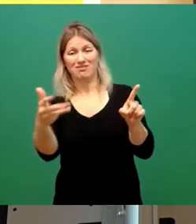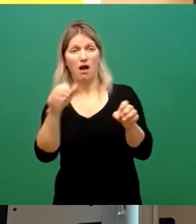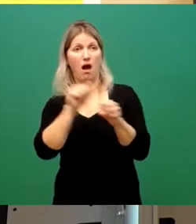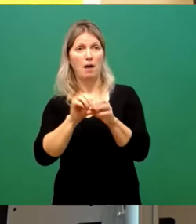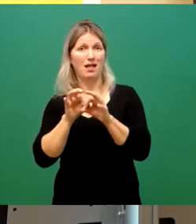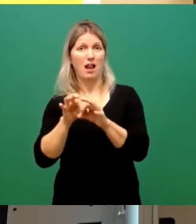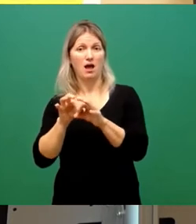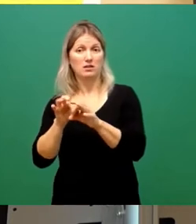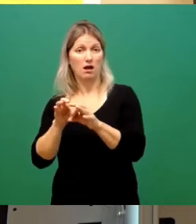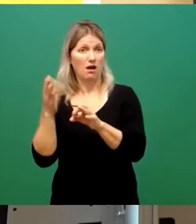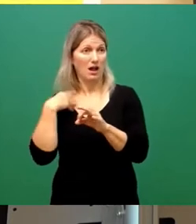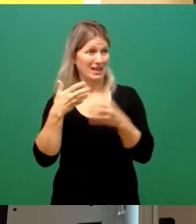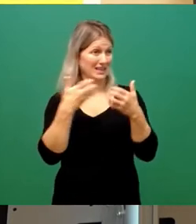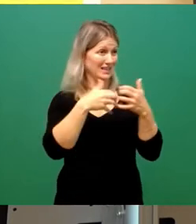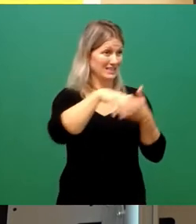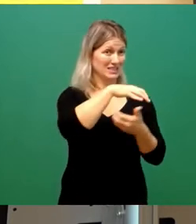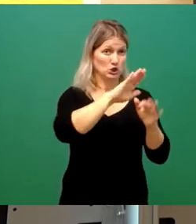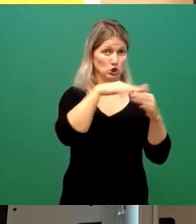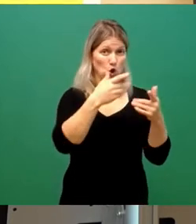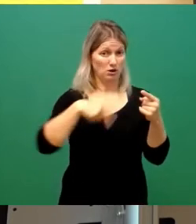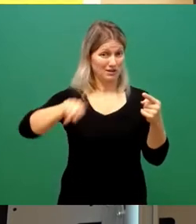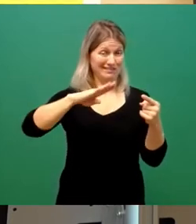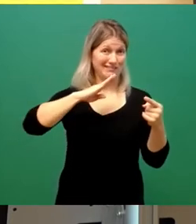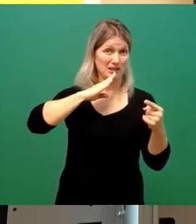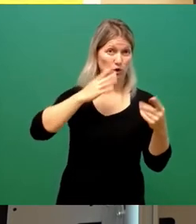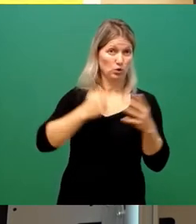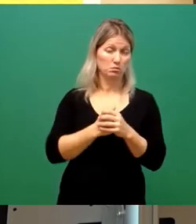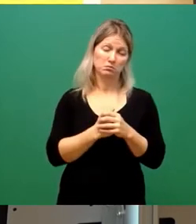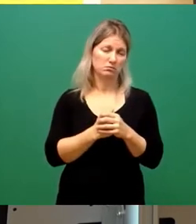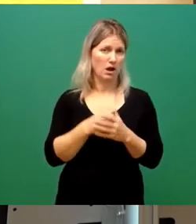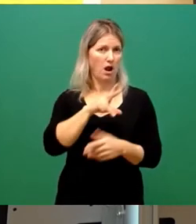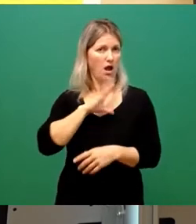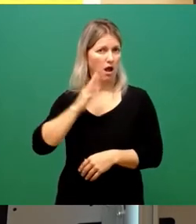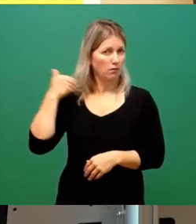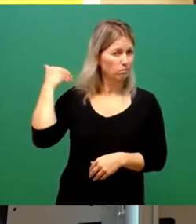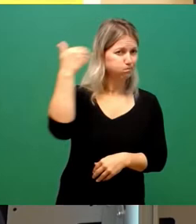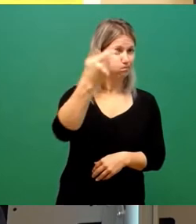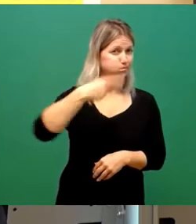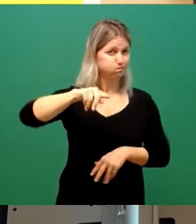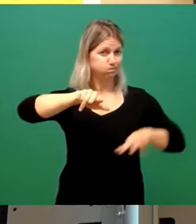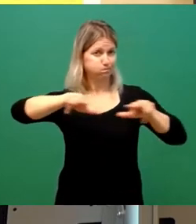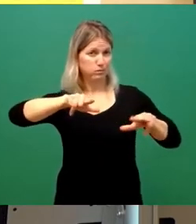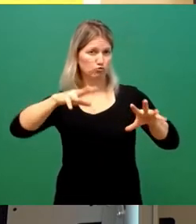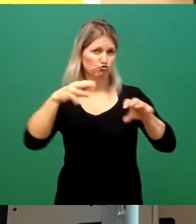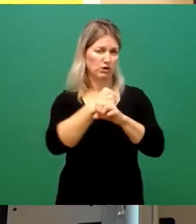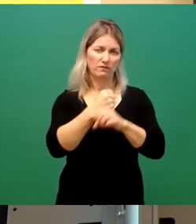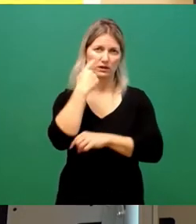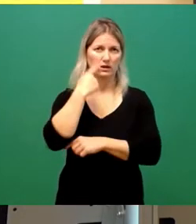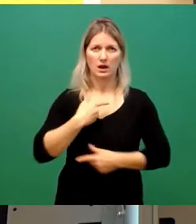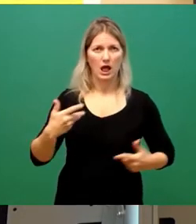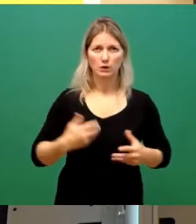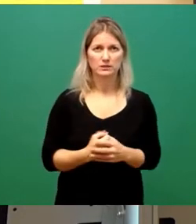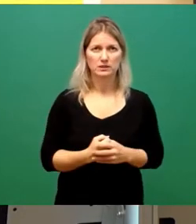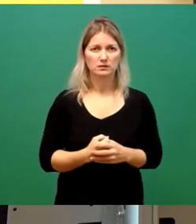Krise führen kann. Ich bin nicht der Auffassung, dass das langfristig gelingen kann. Wir erleben doch jetzt schon als Stadtrat die Probleme,